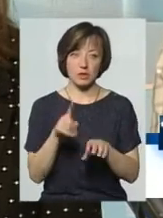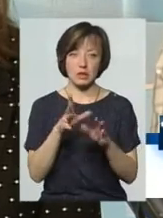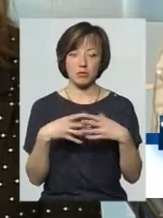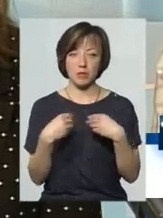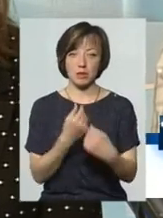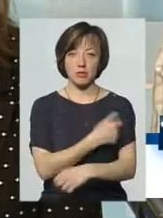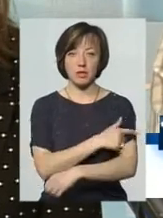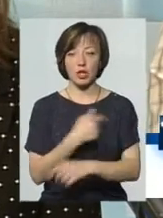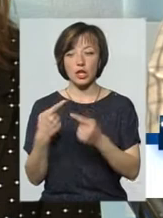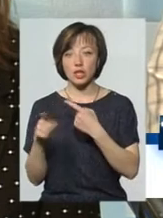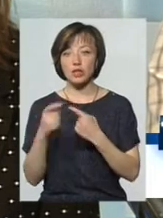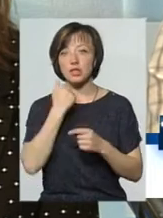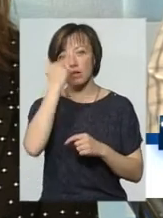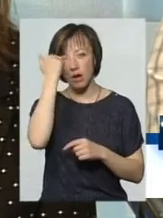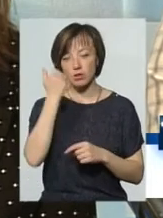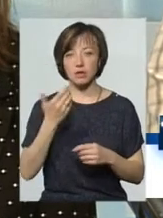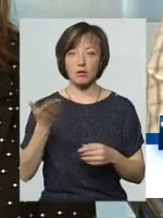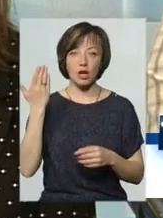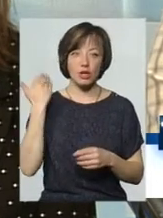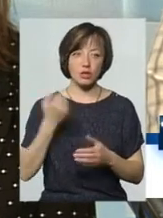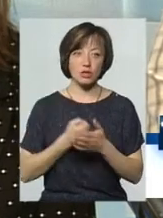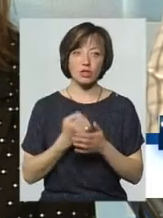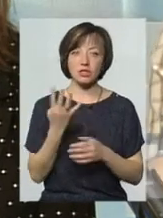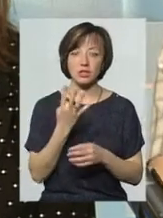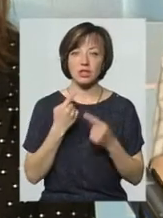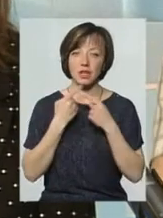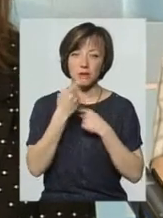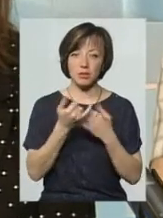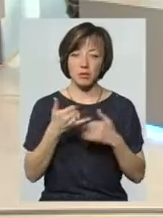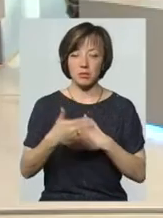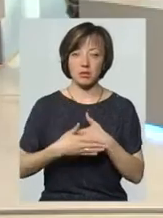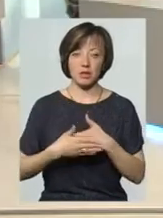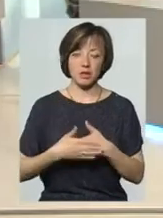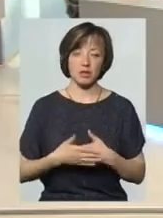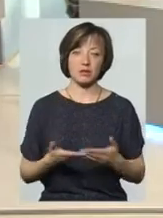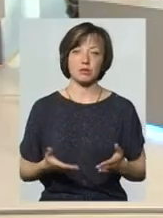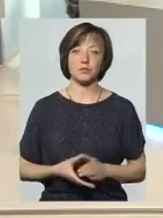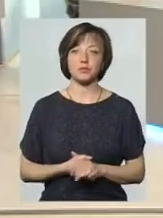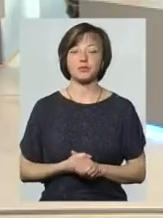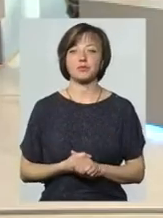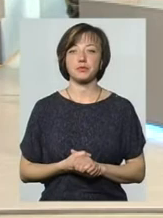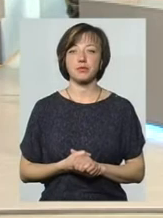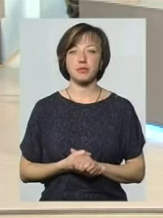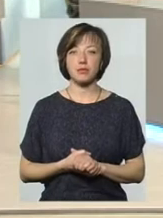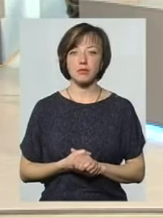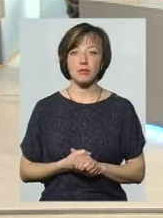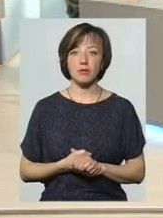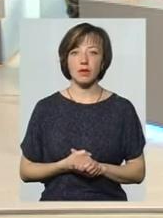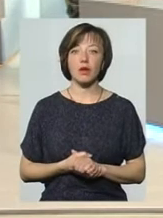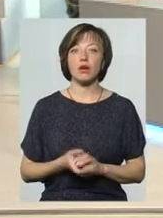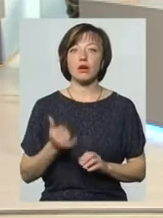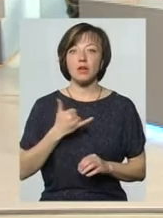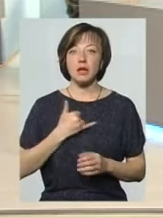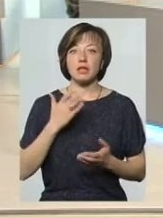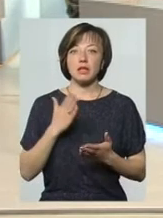сімейної медицини. Інші дякують, що от нам раніше до четвертої було далеко, тепер нам в інститутській щось близько. В нас